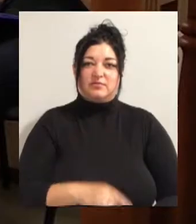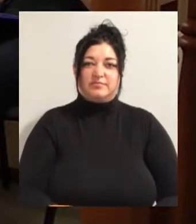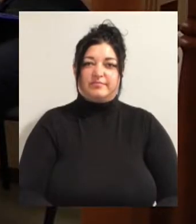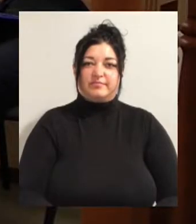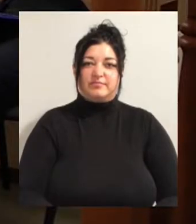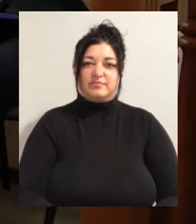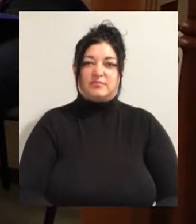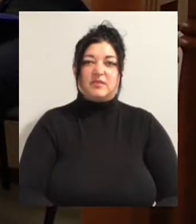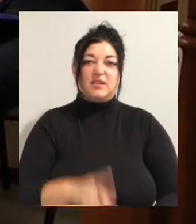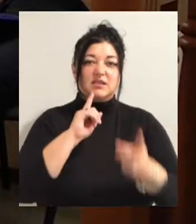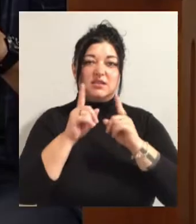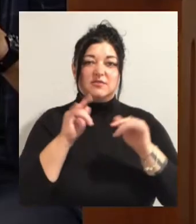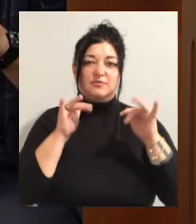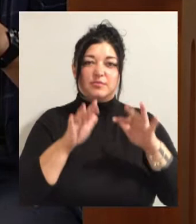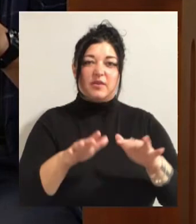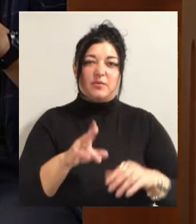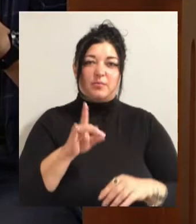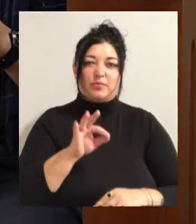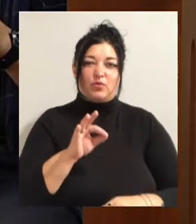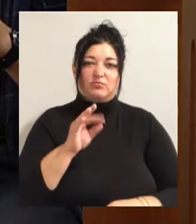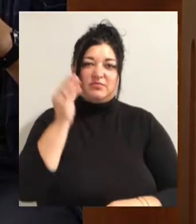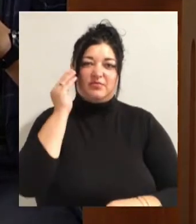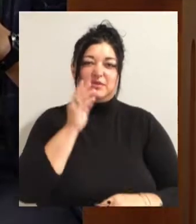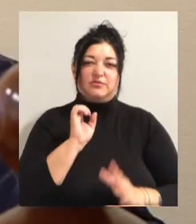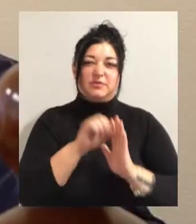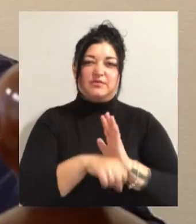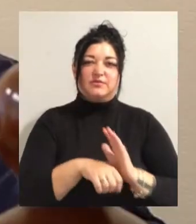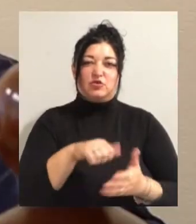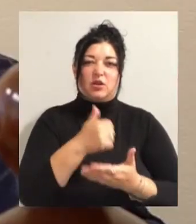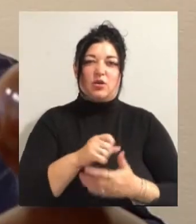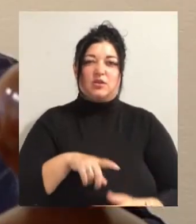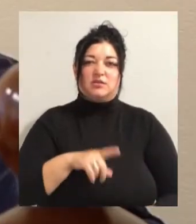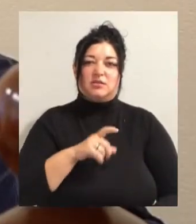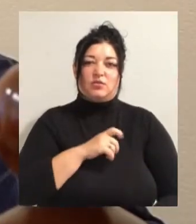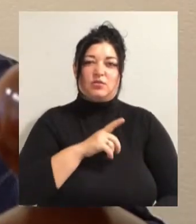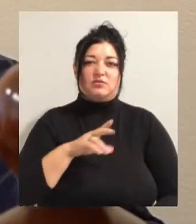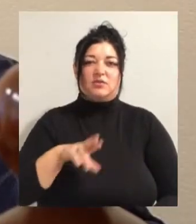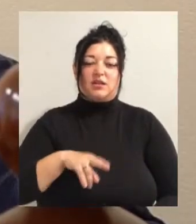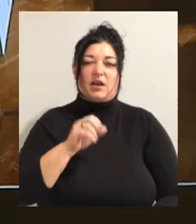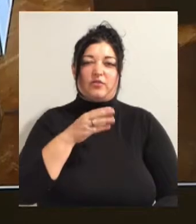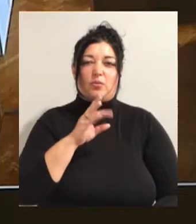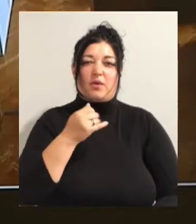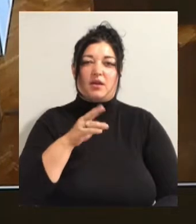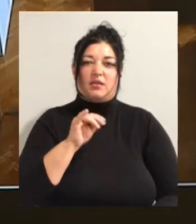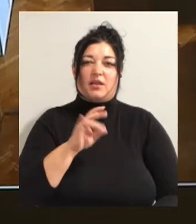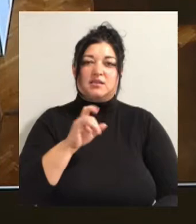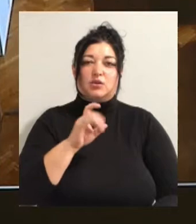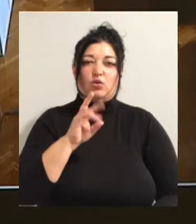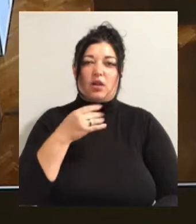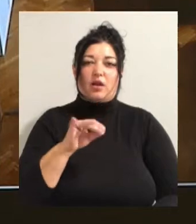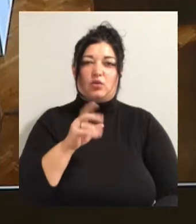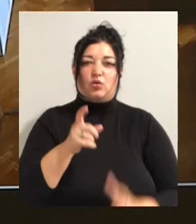Засідання в справі про замах на вбивство екс-очільника одеського осередку «Автомайдан» Віталія Устименка почалося з онлайн-допиту свідка Євгена